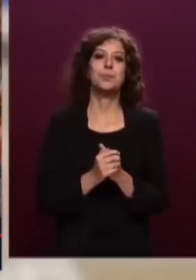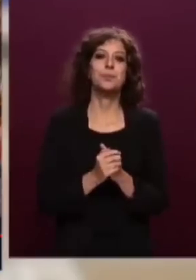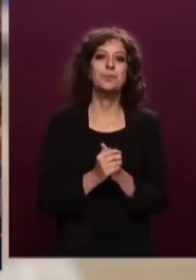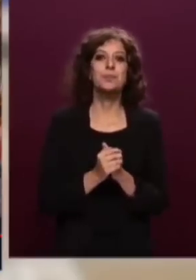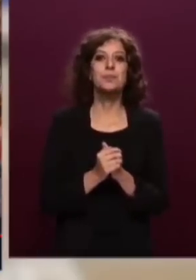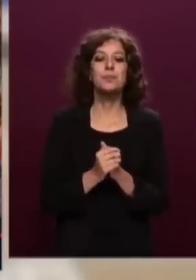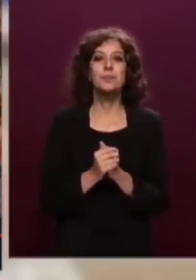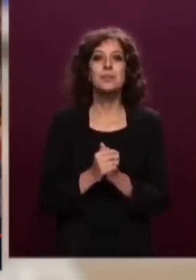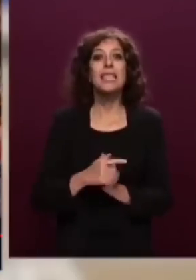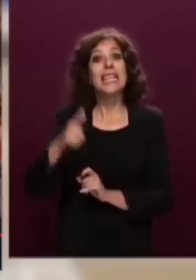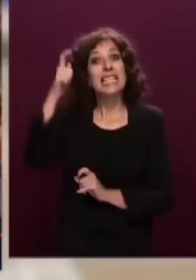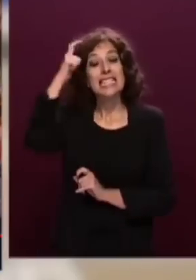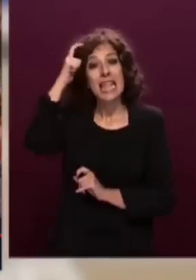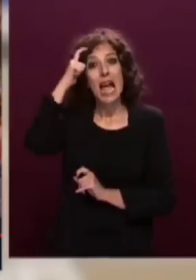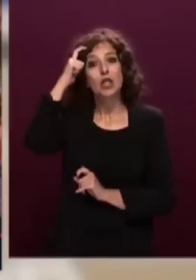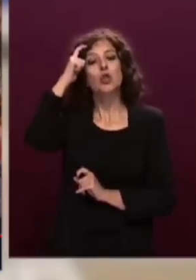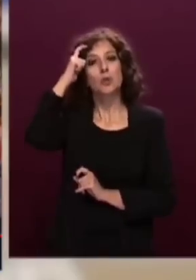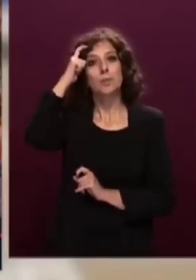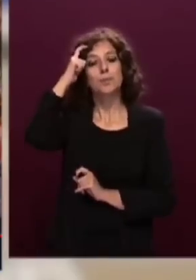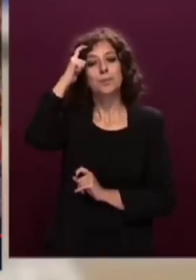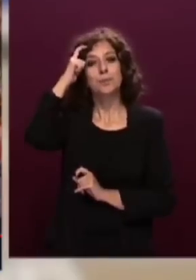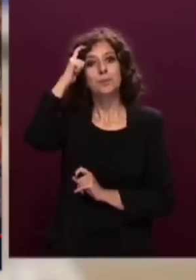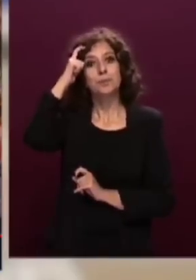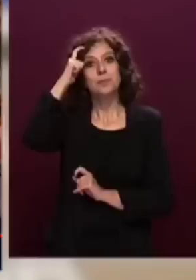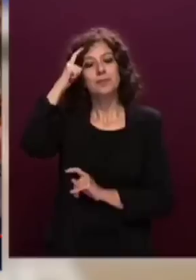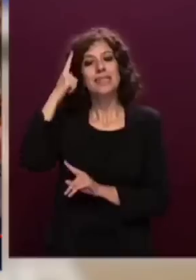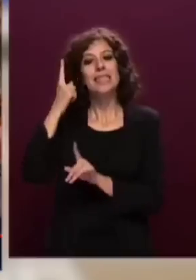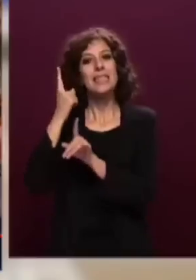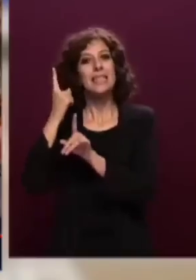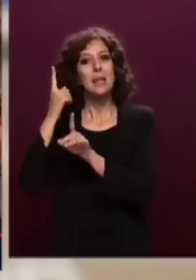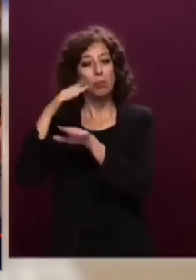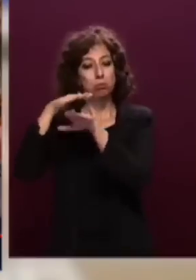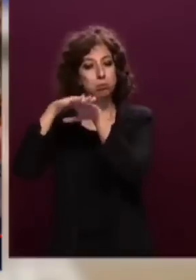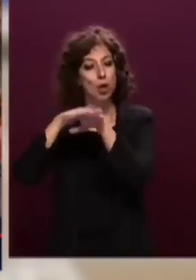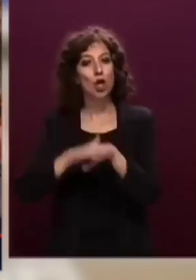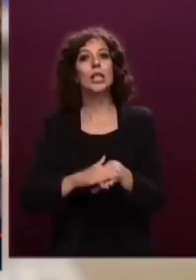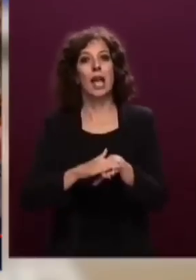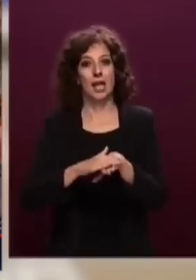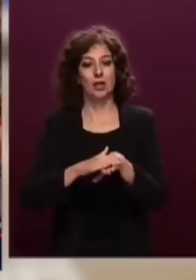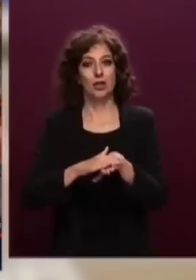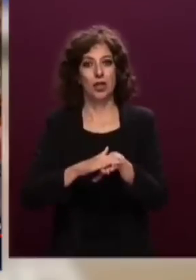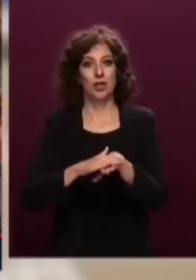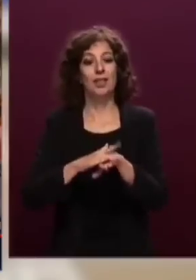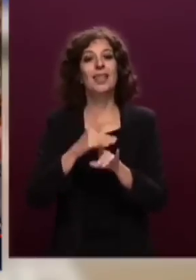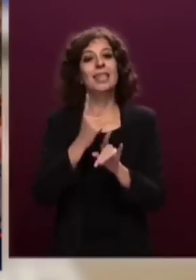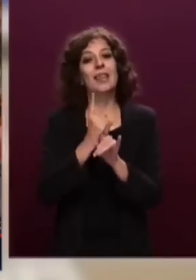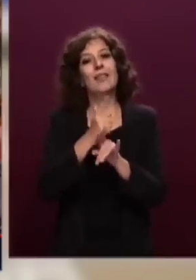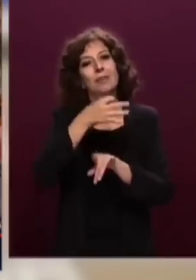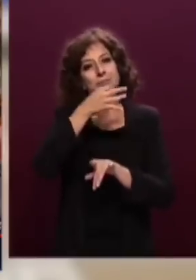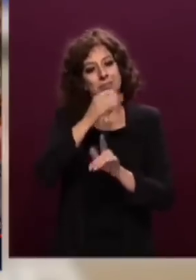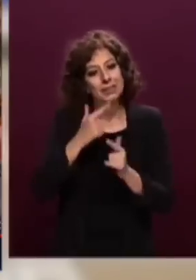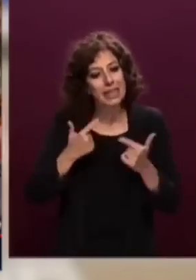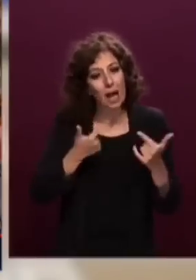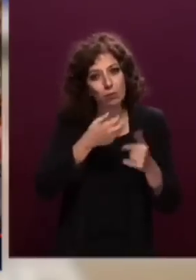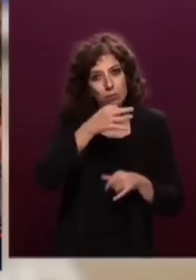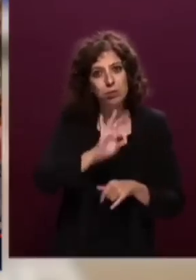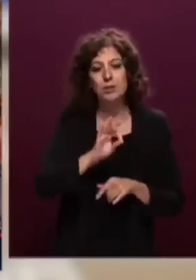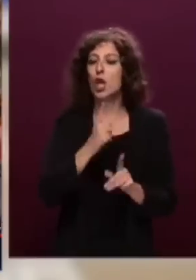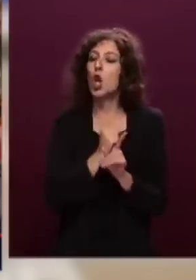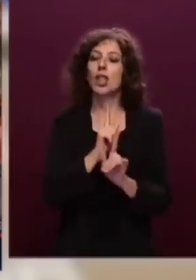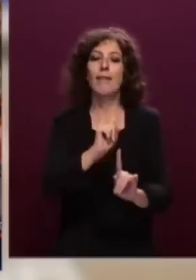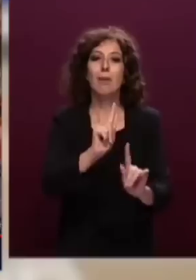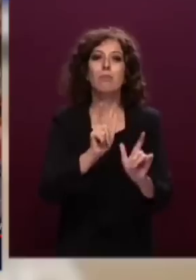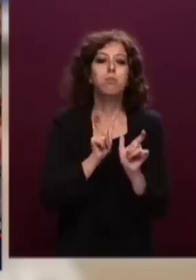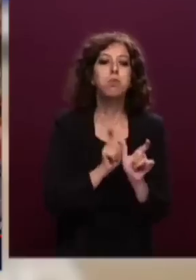Uno Stato che protegga senza essere sciovinista, abilitante e non paralizzante,